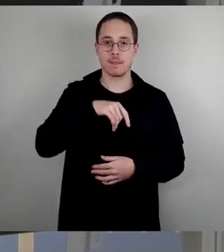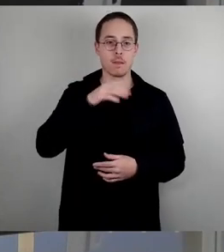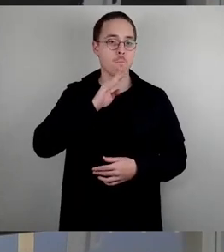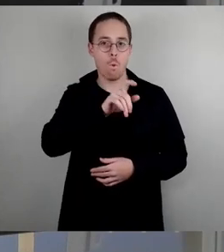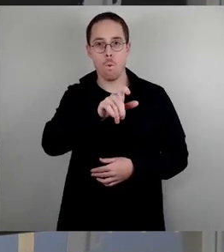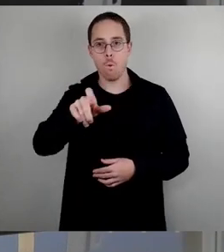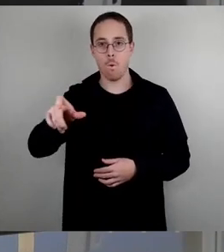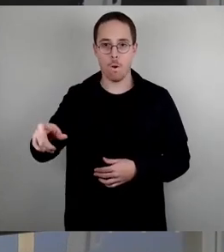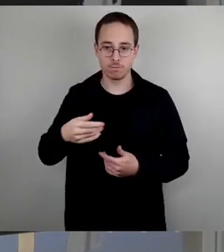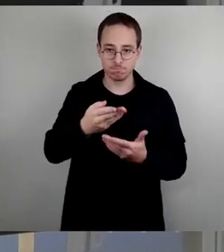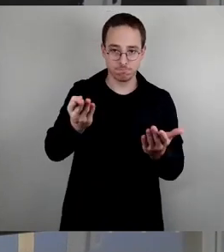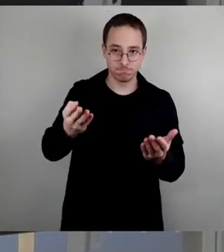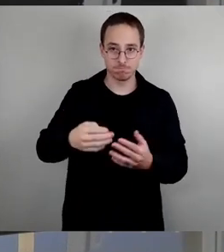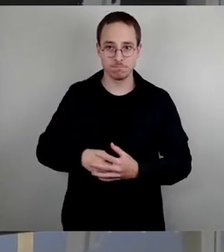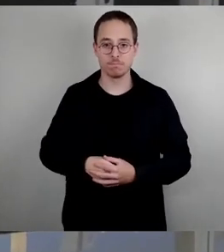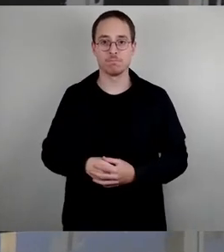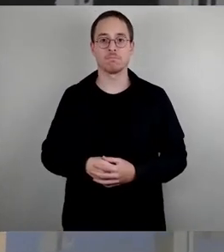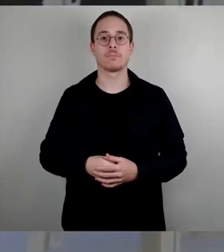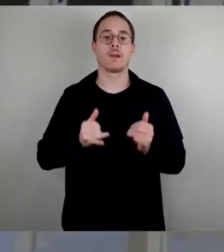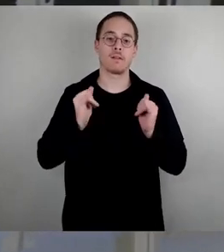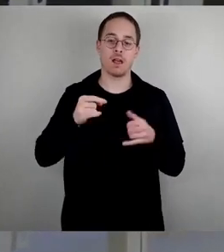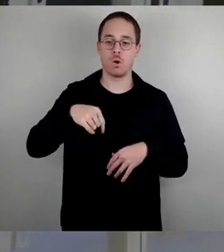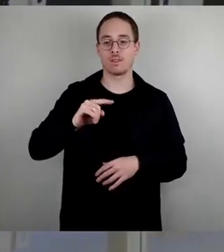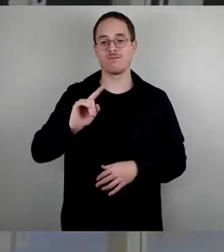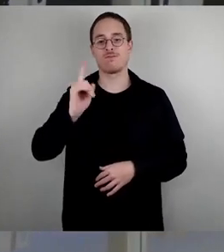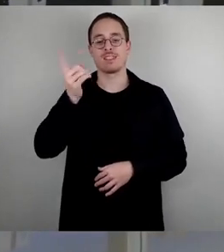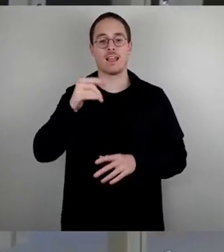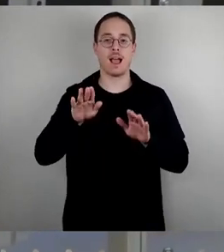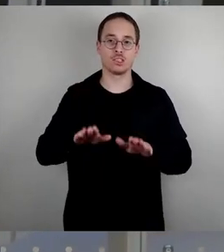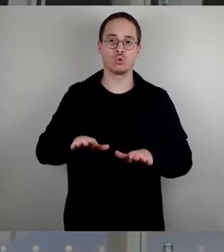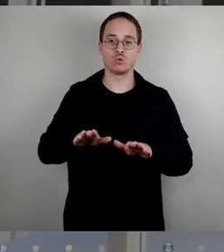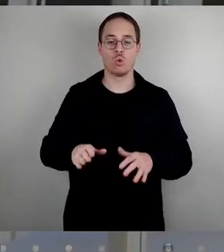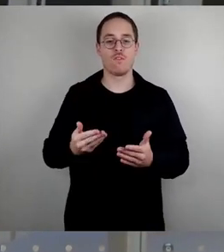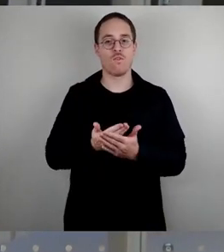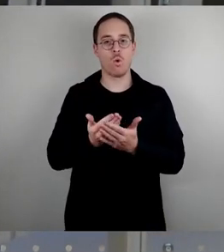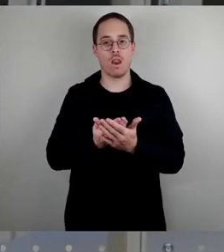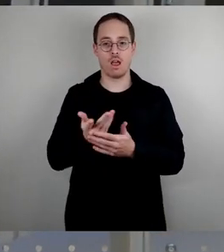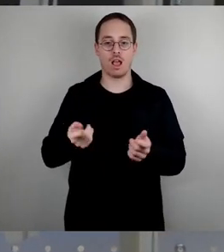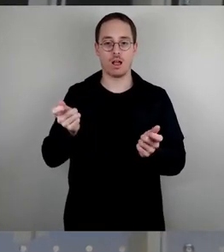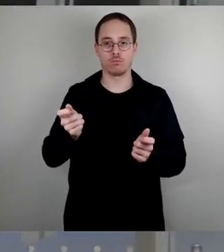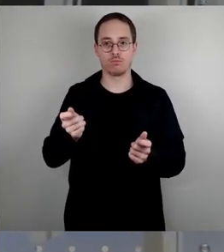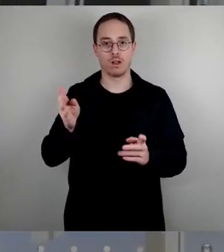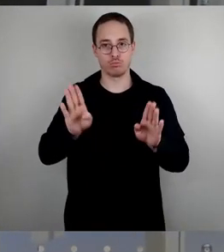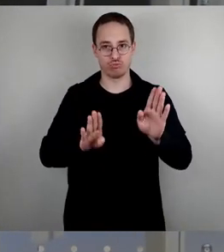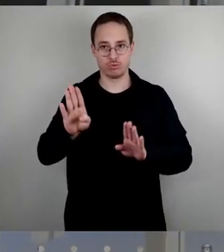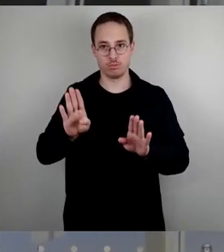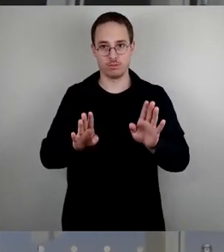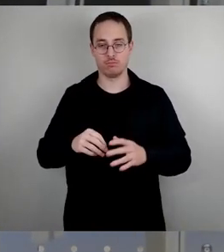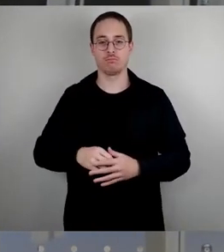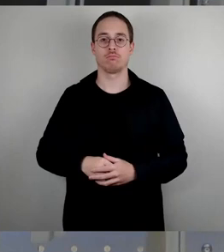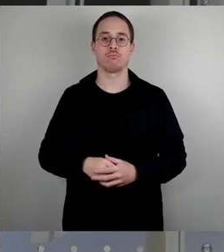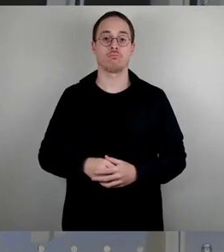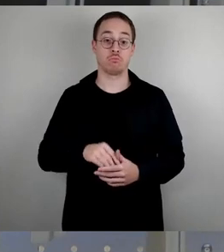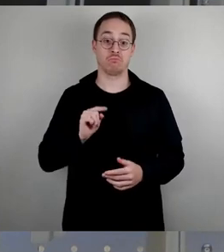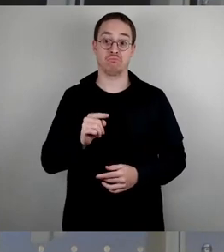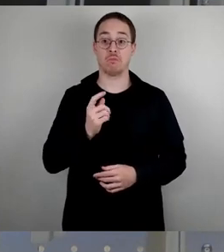ja, wir stimmen heute wieder über eine Asylvorlage ab und es geht in der Tat um eine Menge Geld